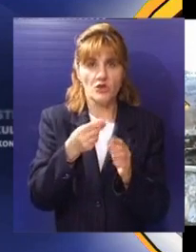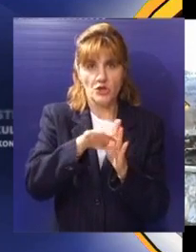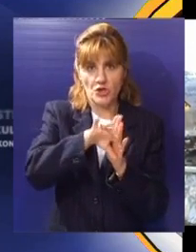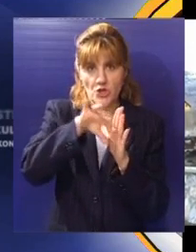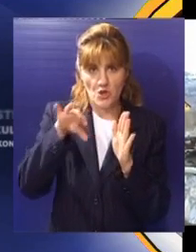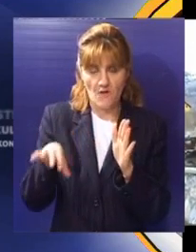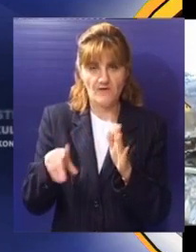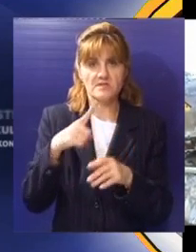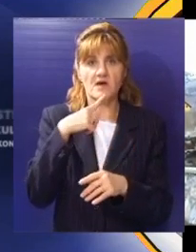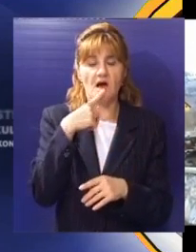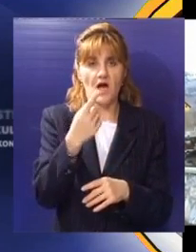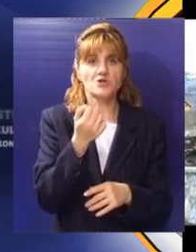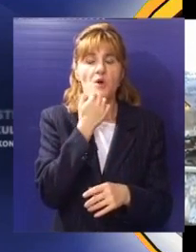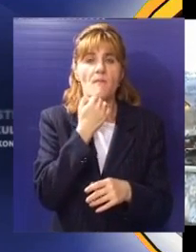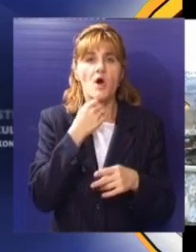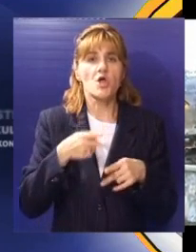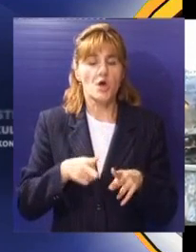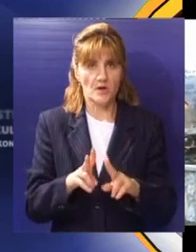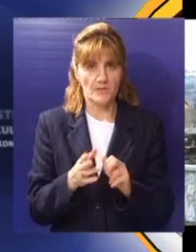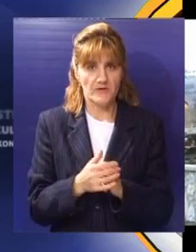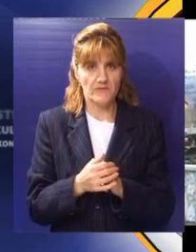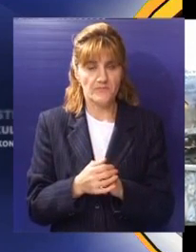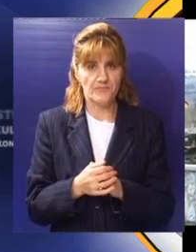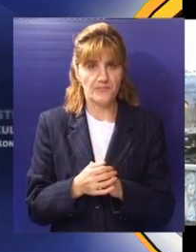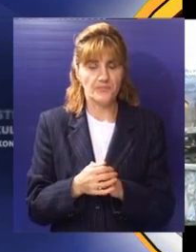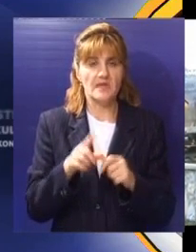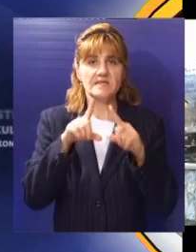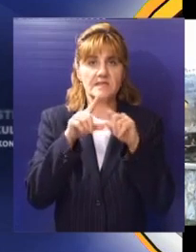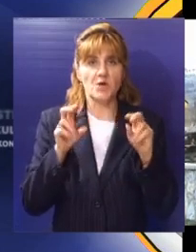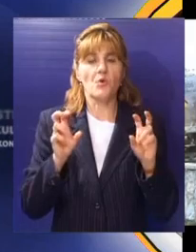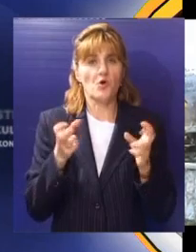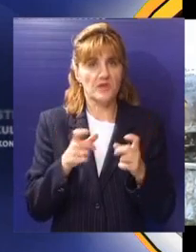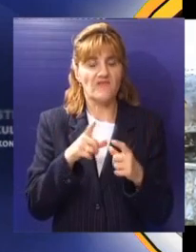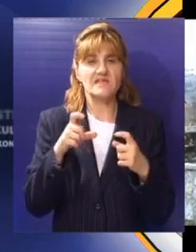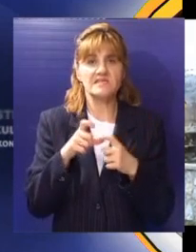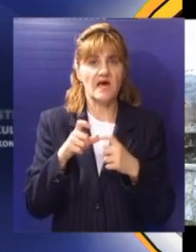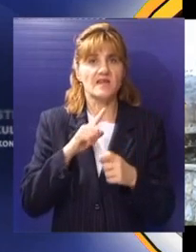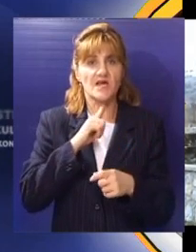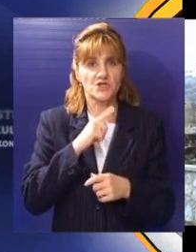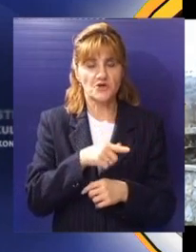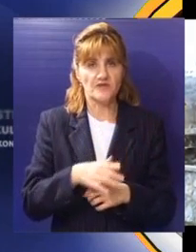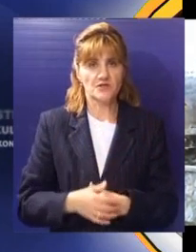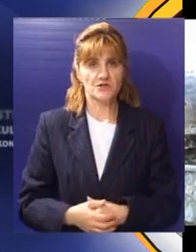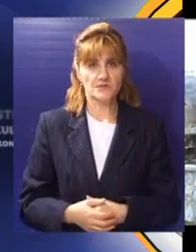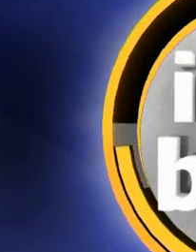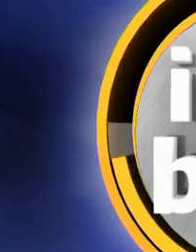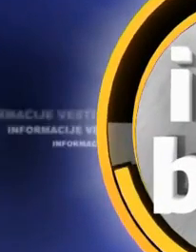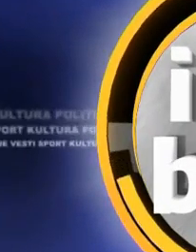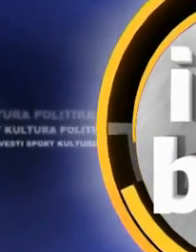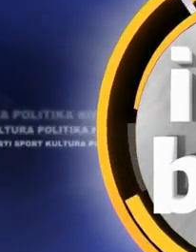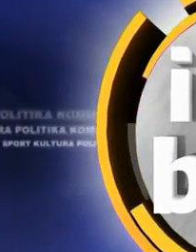izdvoji određeni novac, kažu poljoprivrednici. Sa Bjelašnice za JuEko Televiziju, Sandra Iršević.